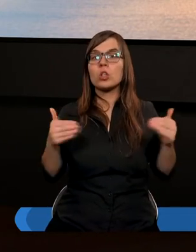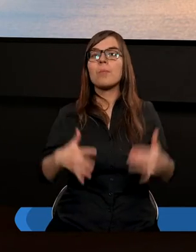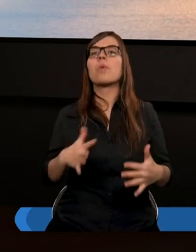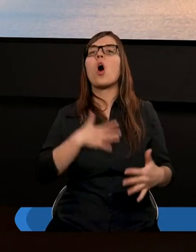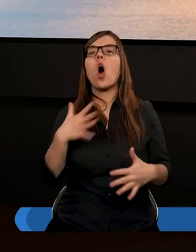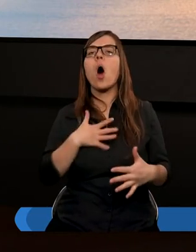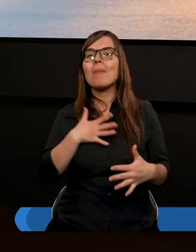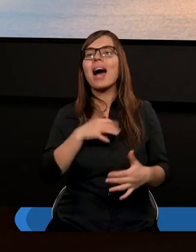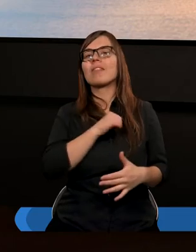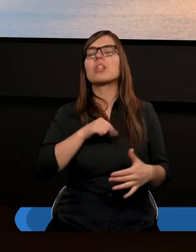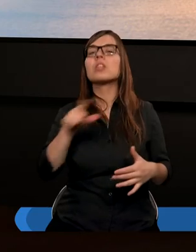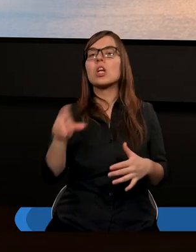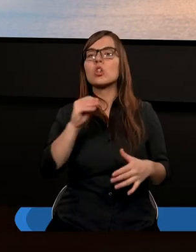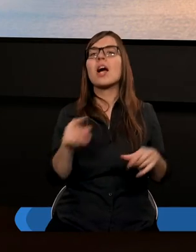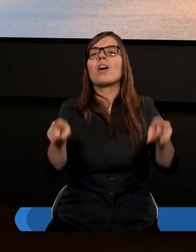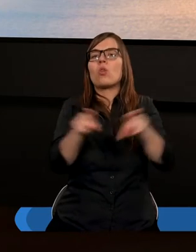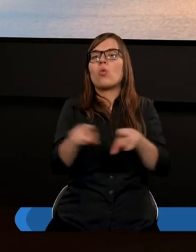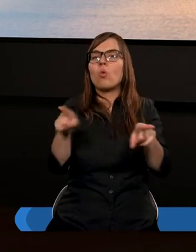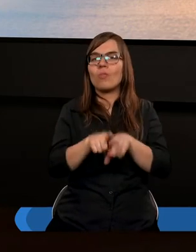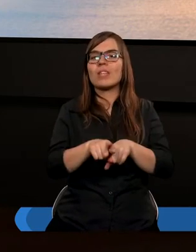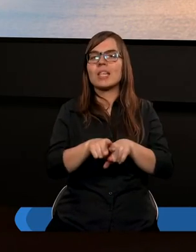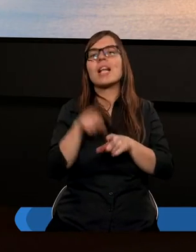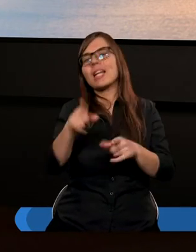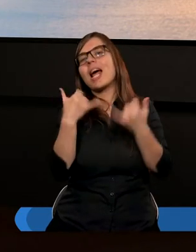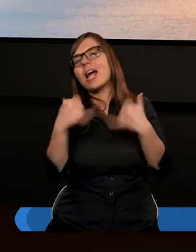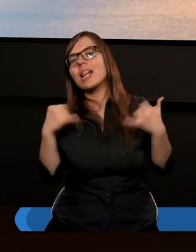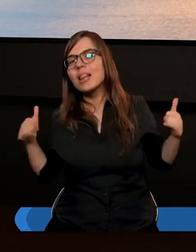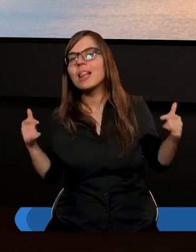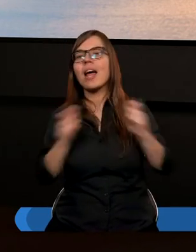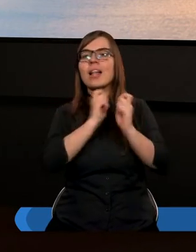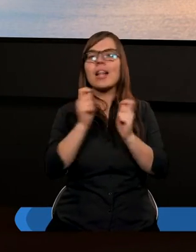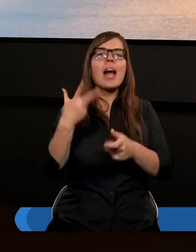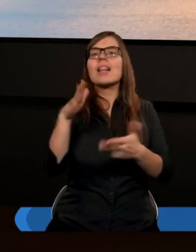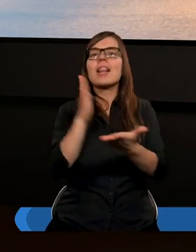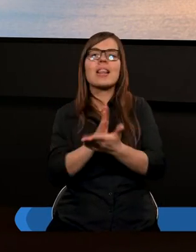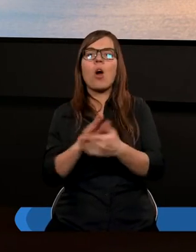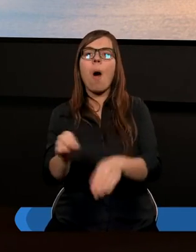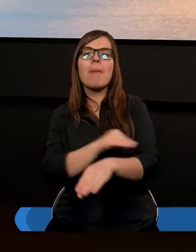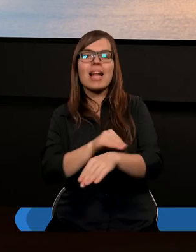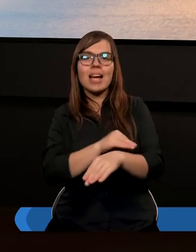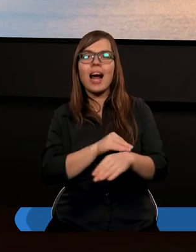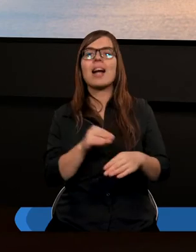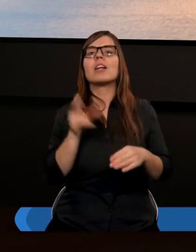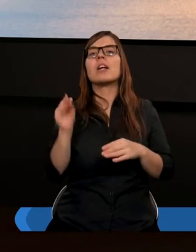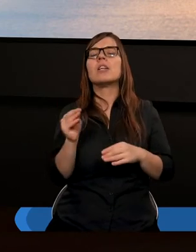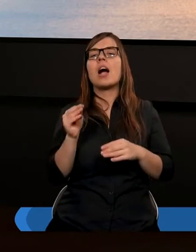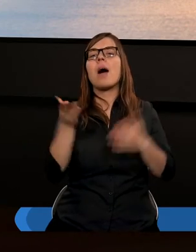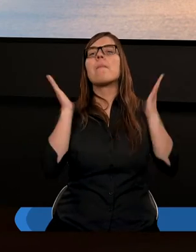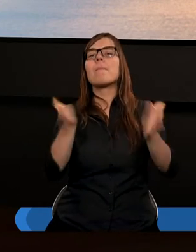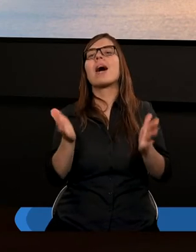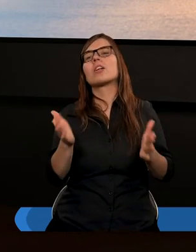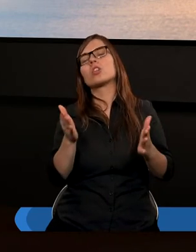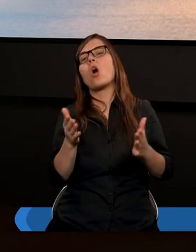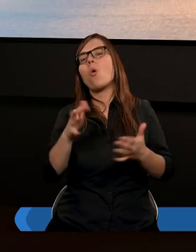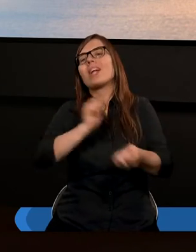obawiać się tego, że również i te inne dary, nie tylko materialne, że będą